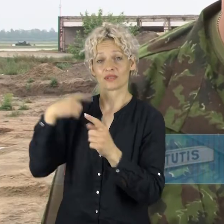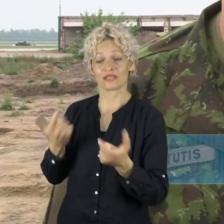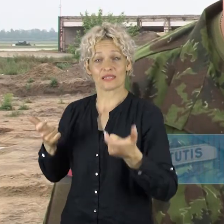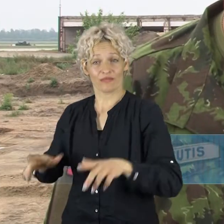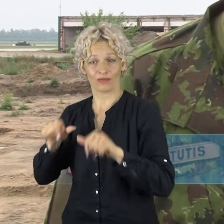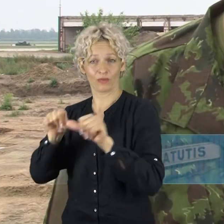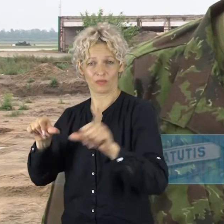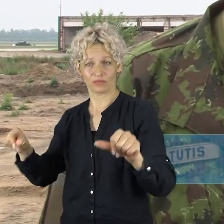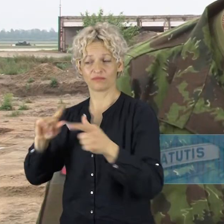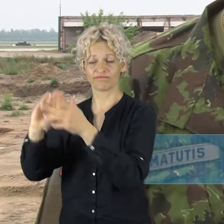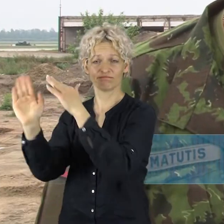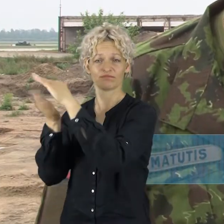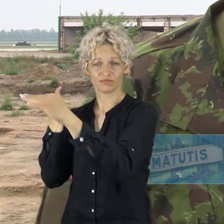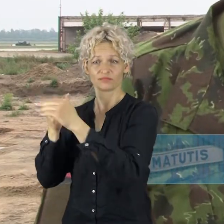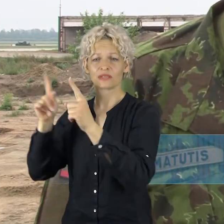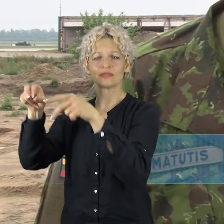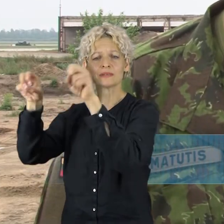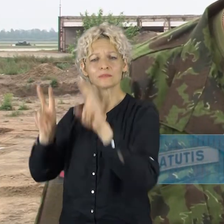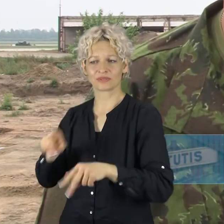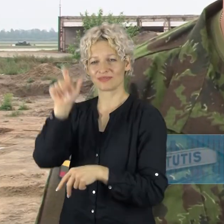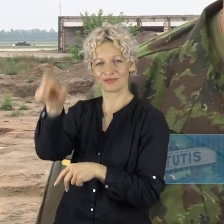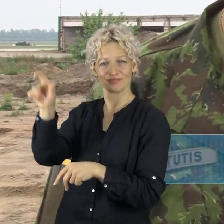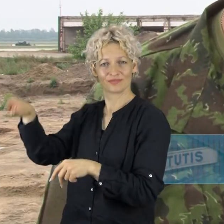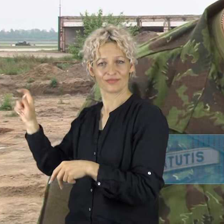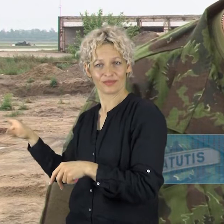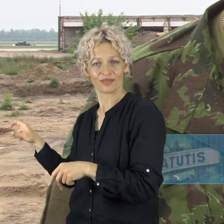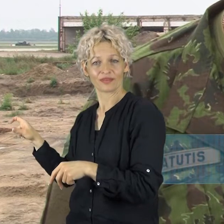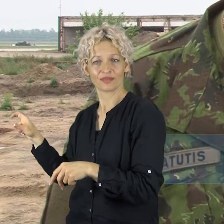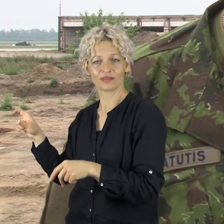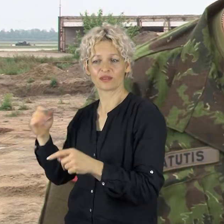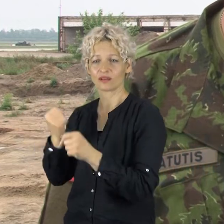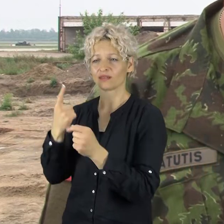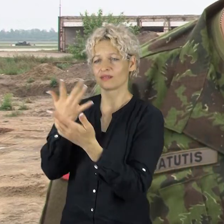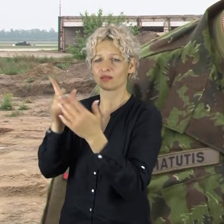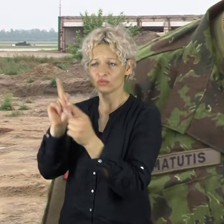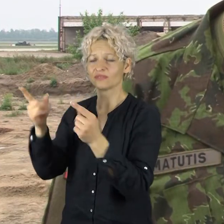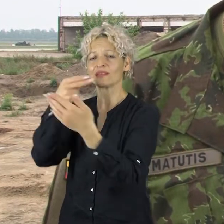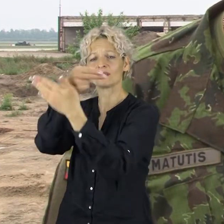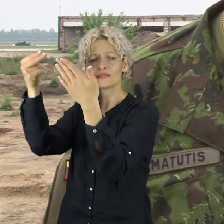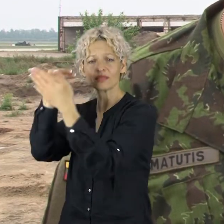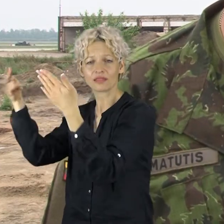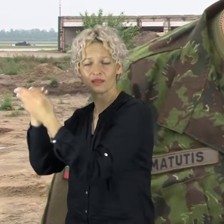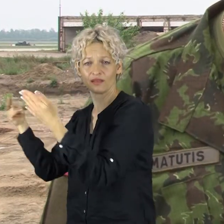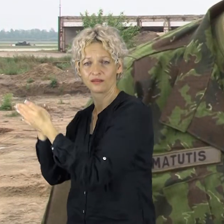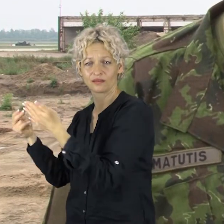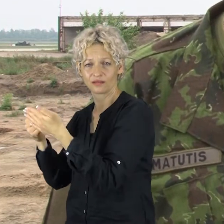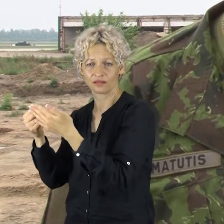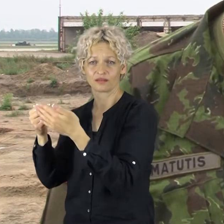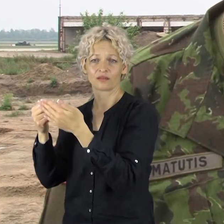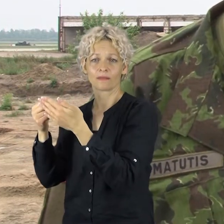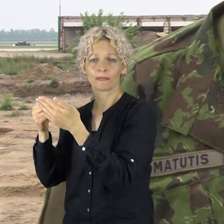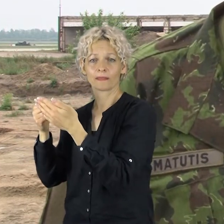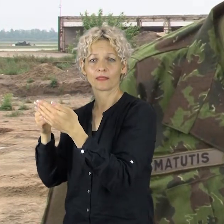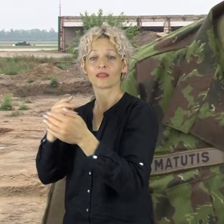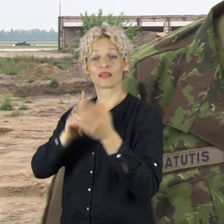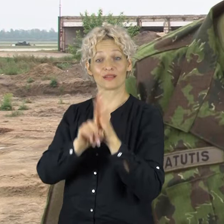specialiai, į kurią bus deleguoti iš visų institucijų atstovai. toliau